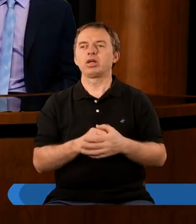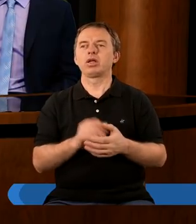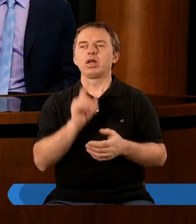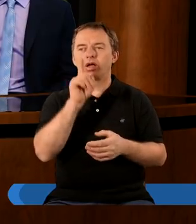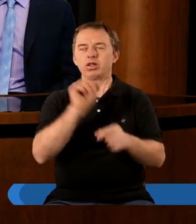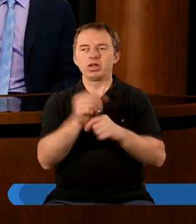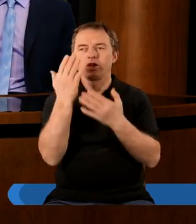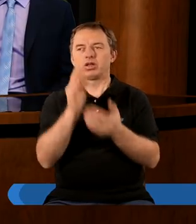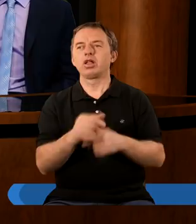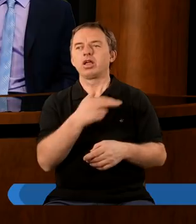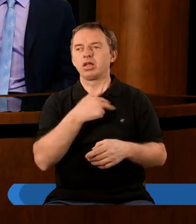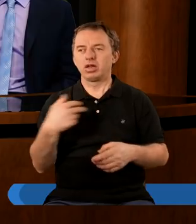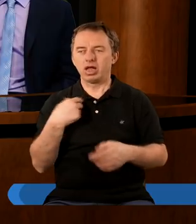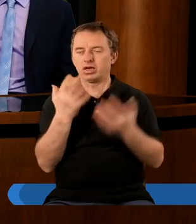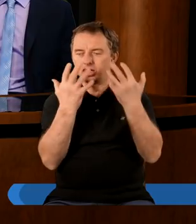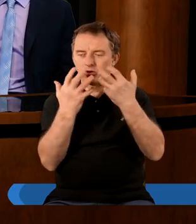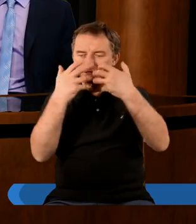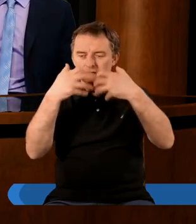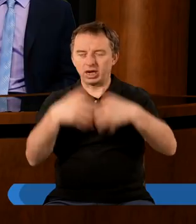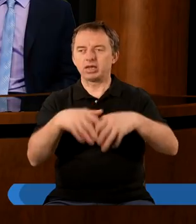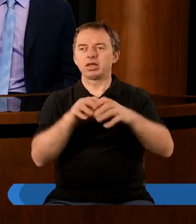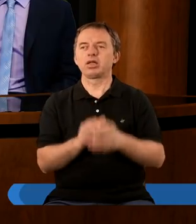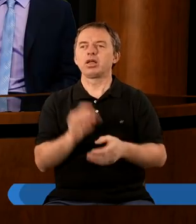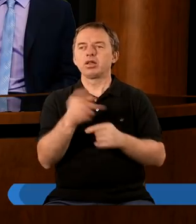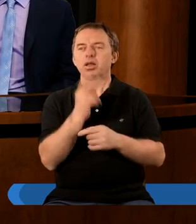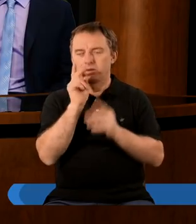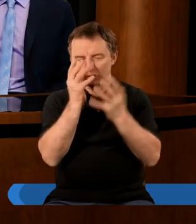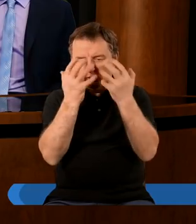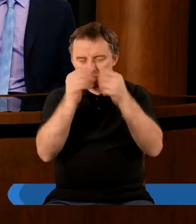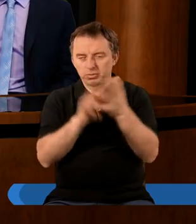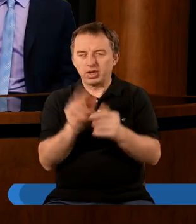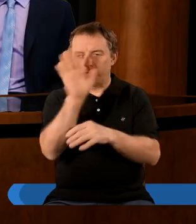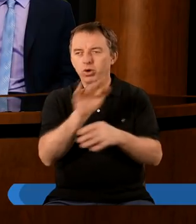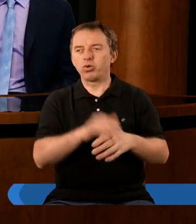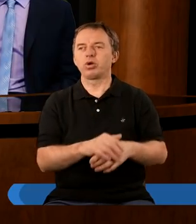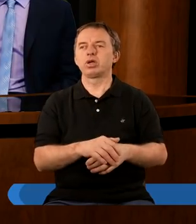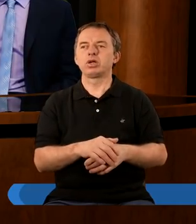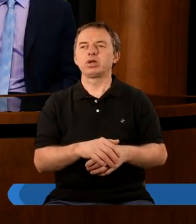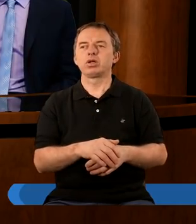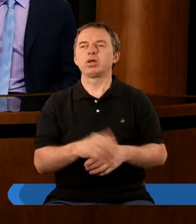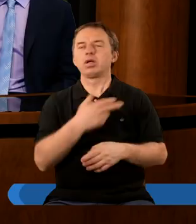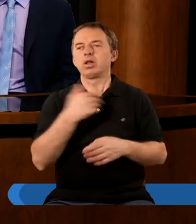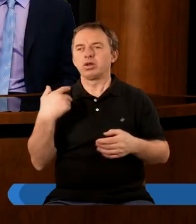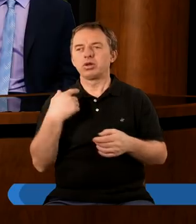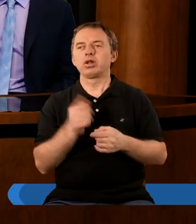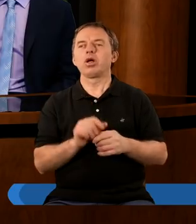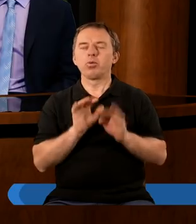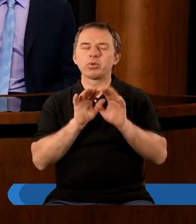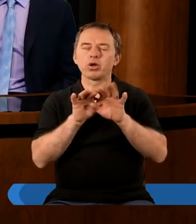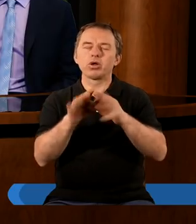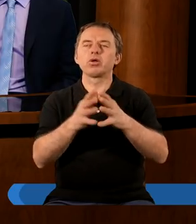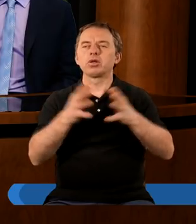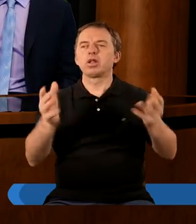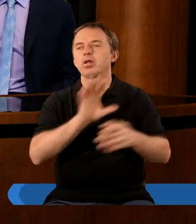On jest godzien naszej koncentracji. I kiedy się na Nim skupimy, nasze życie jest opromieniane